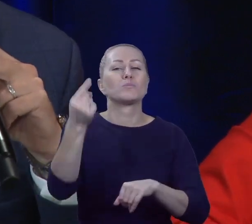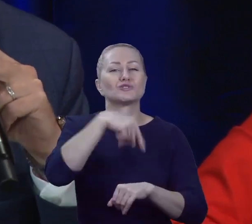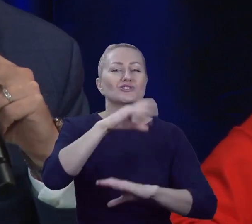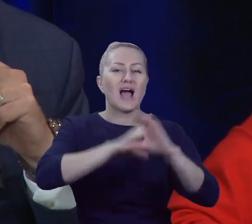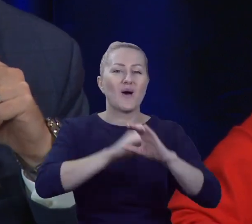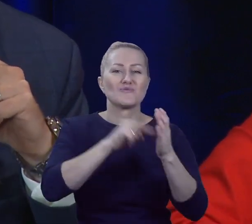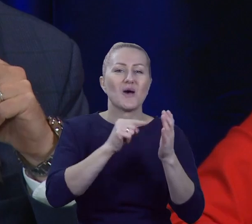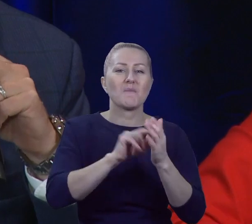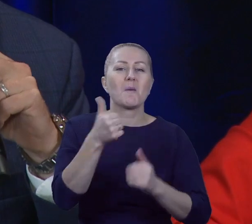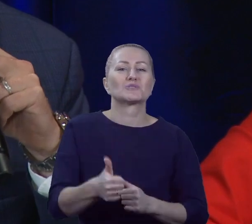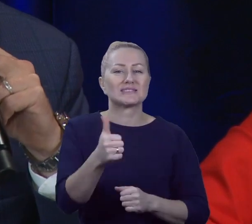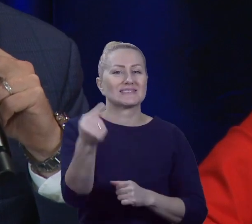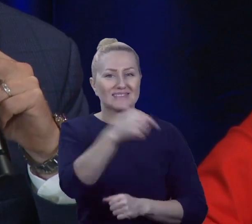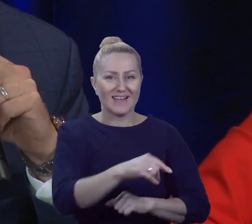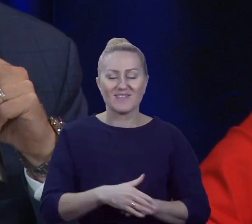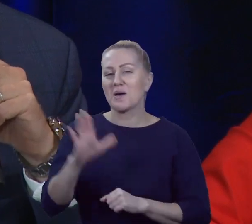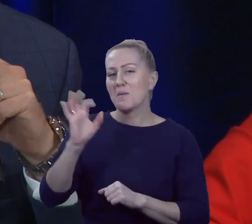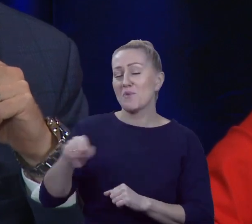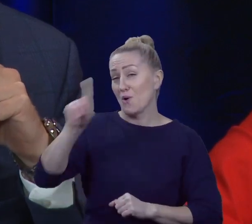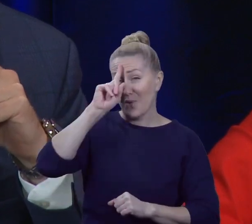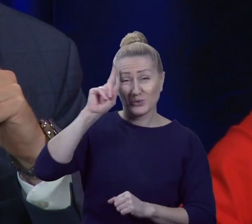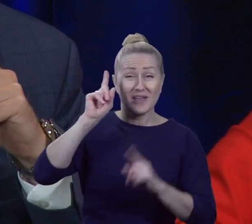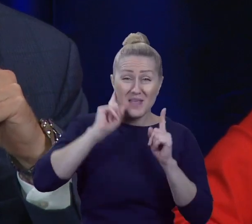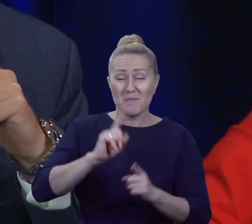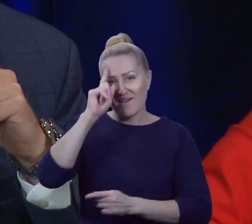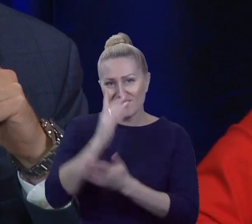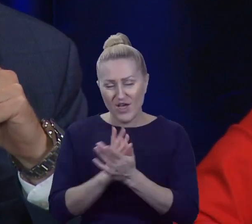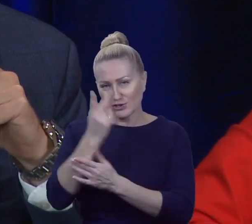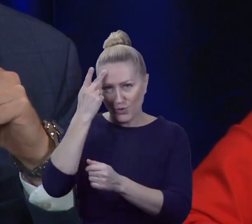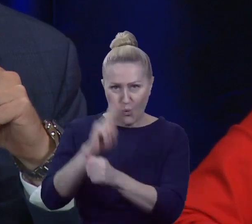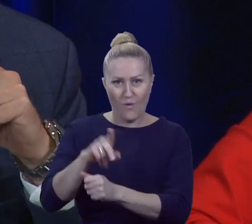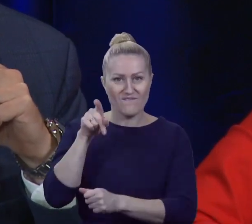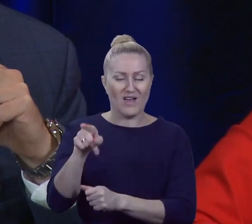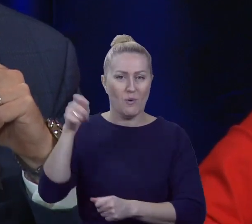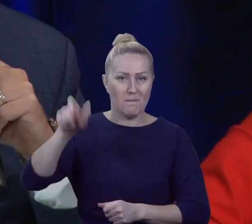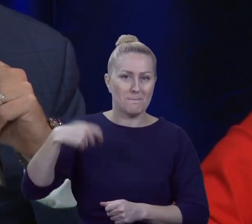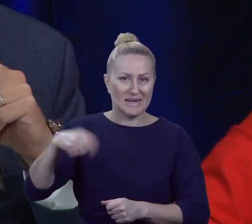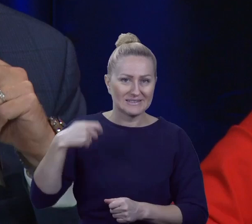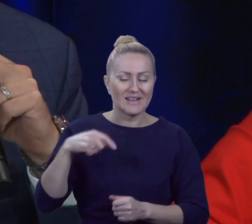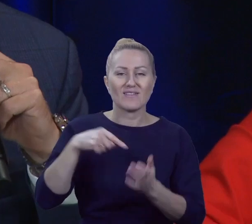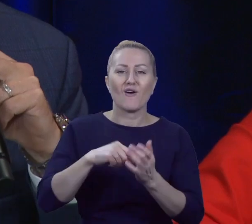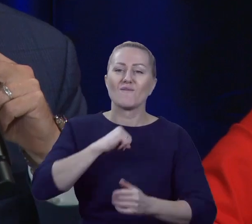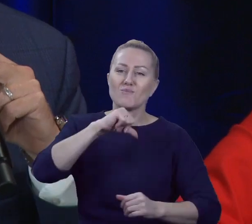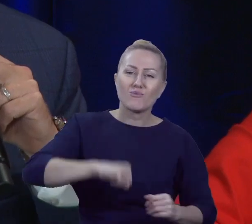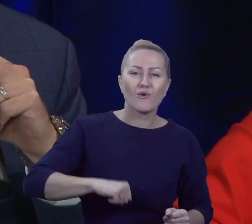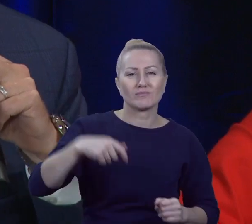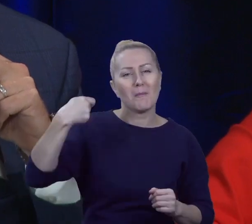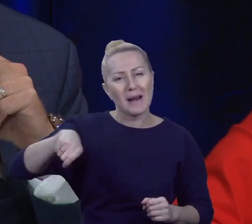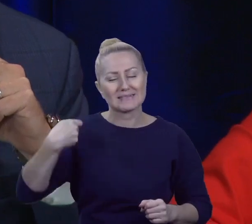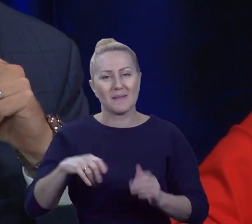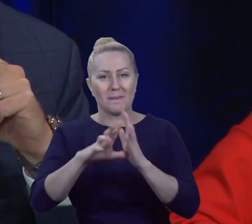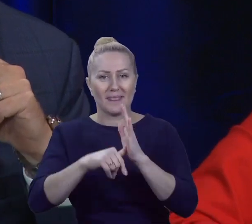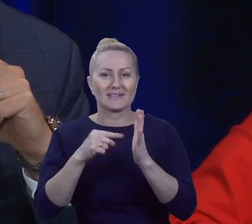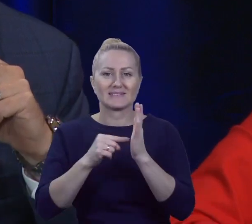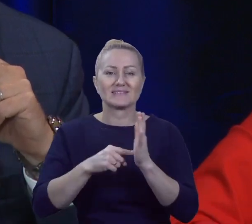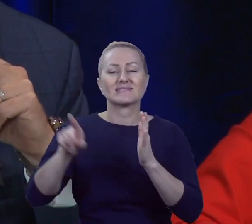Bo dzisiaj naprawdę mieszkańcy wierzą i ufają swoim prezydentom, burmistrzom, wójtom bardzo mocno i